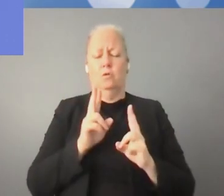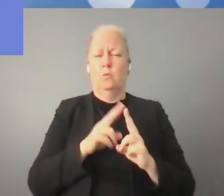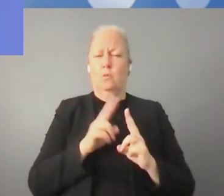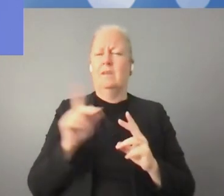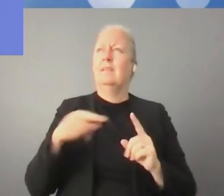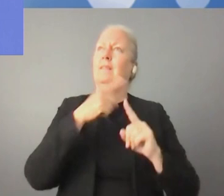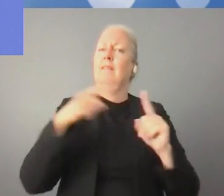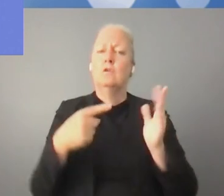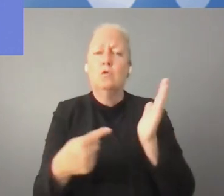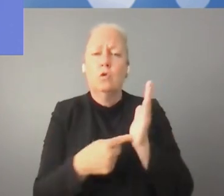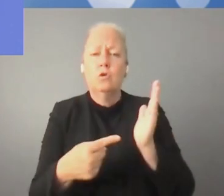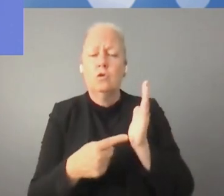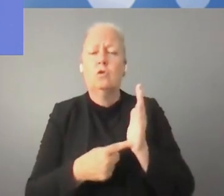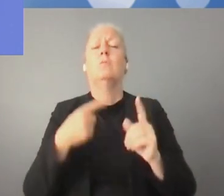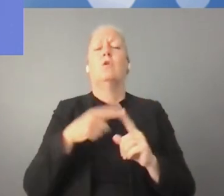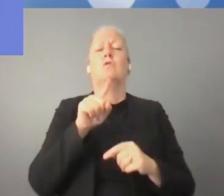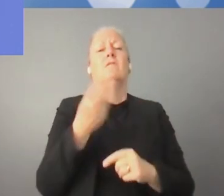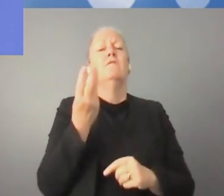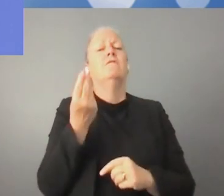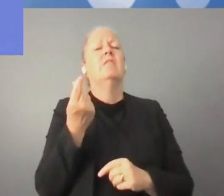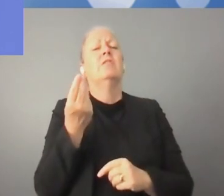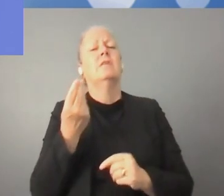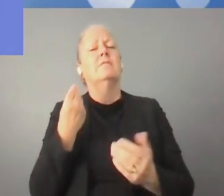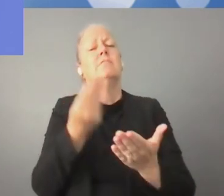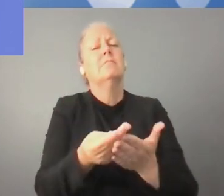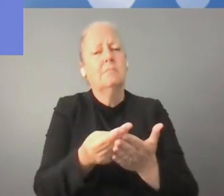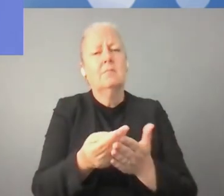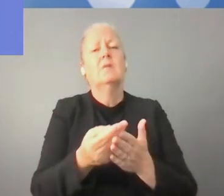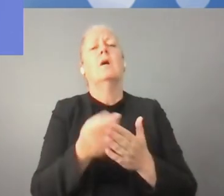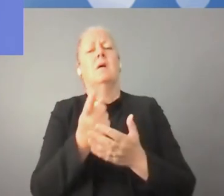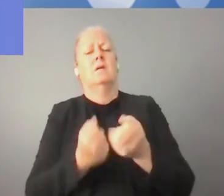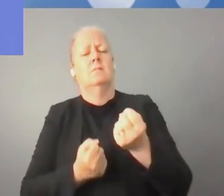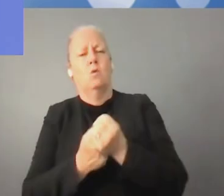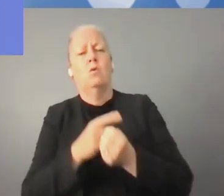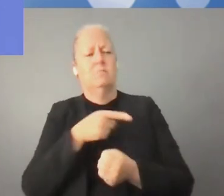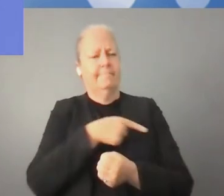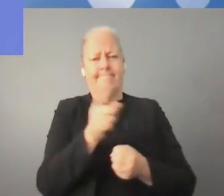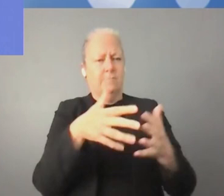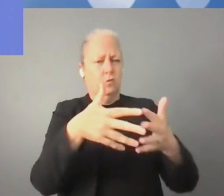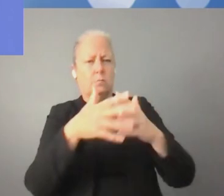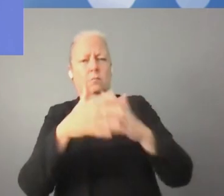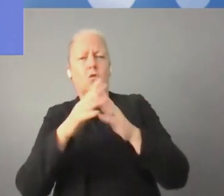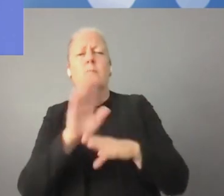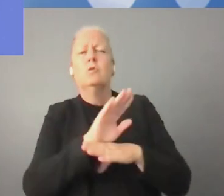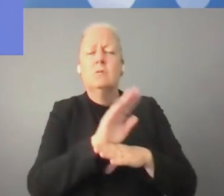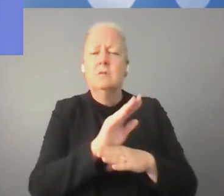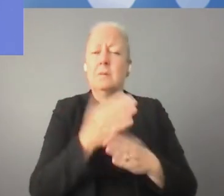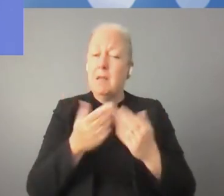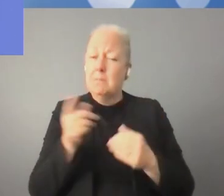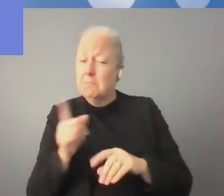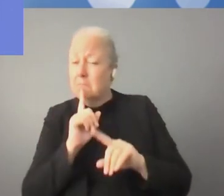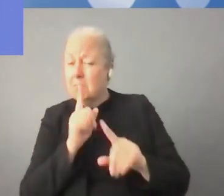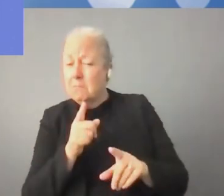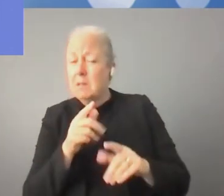بالفرنسية. فلنعطي وقتا للمستمعين. أقول أن هناك مؤتمر حصل في